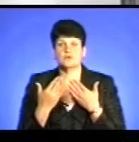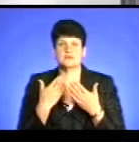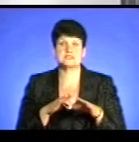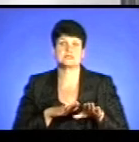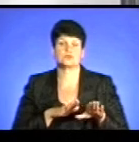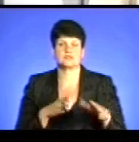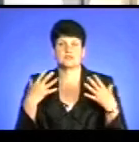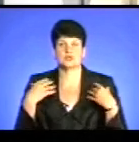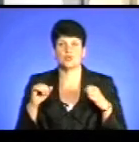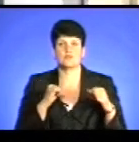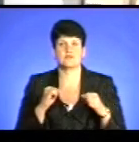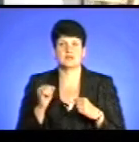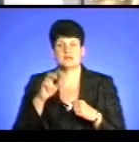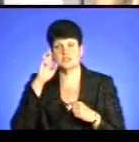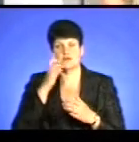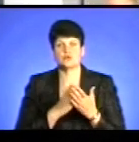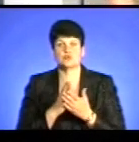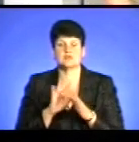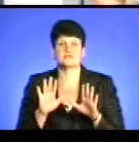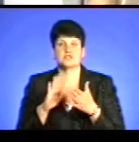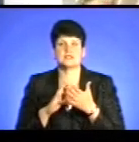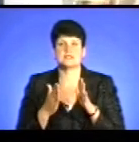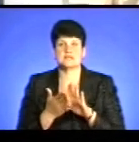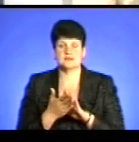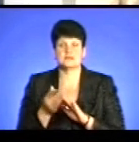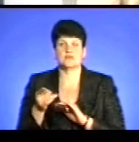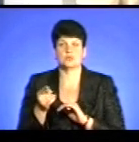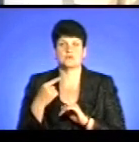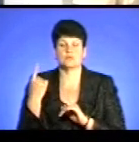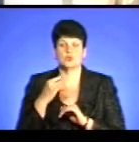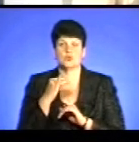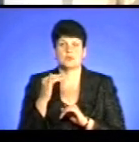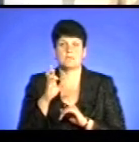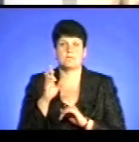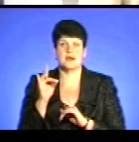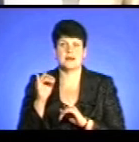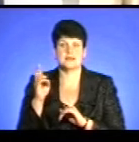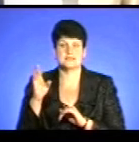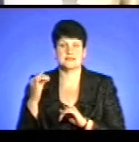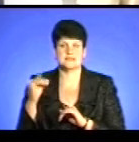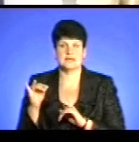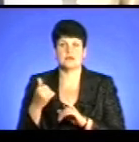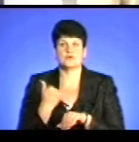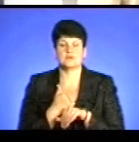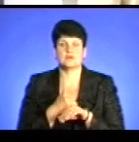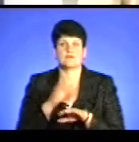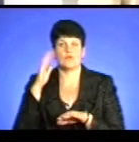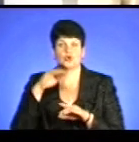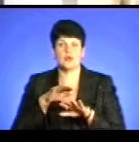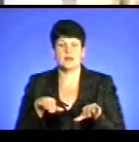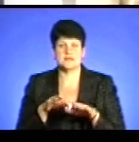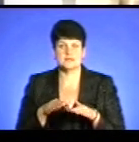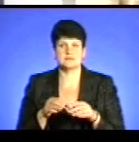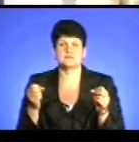з заступником начальника управління Державної служби з надзвичайних ситуацій в Тернопільській області Юрієм Берестецьким і головним водолазним фахівцем